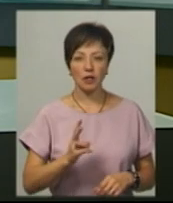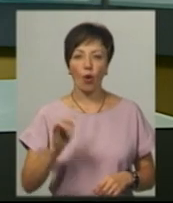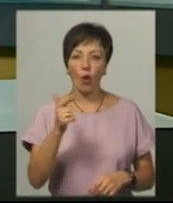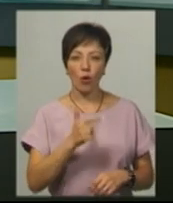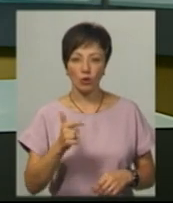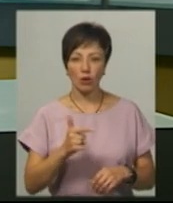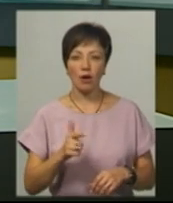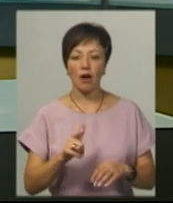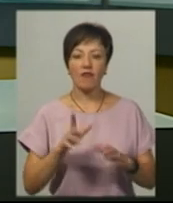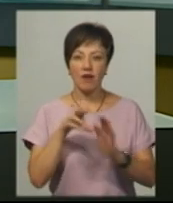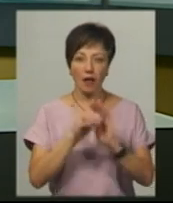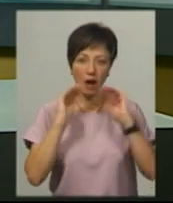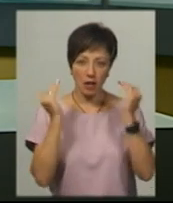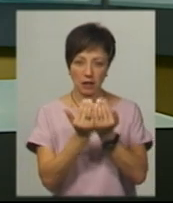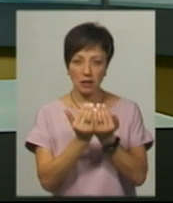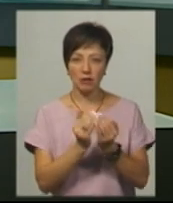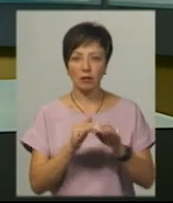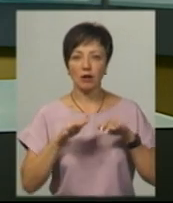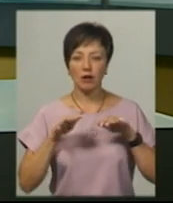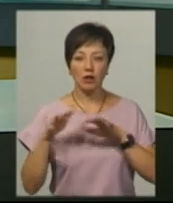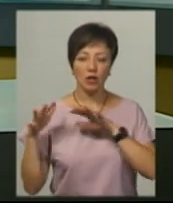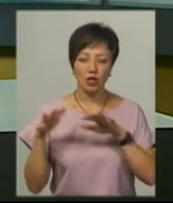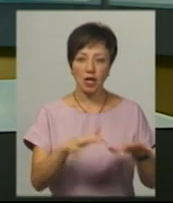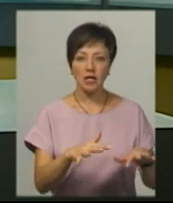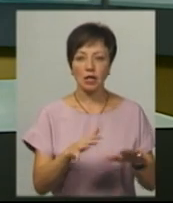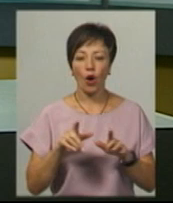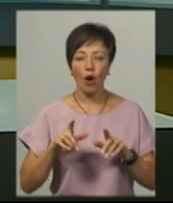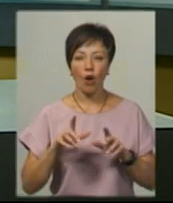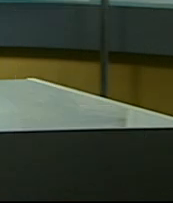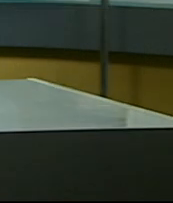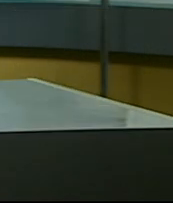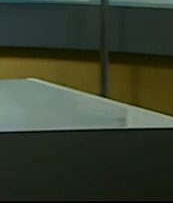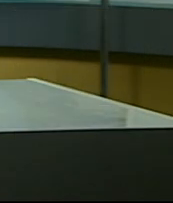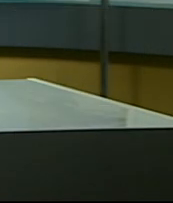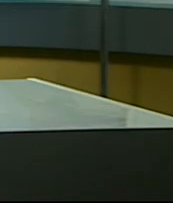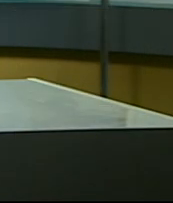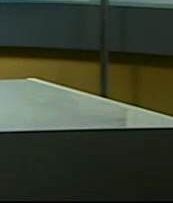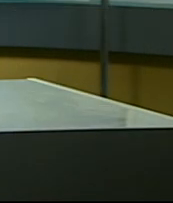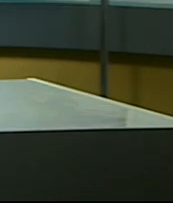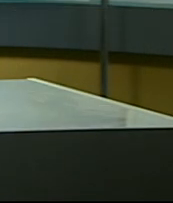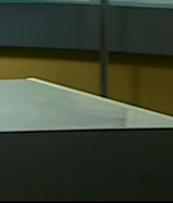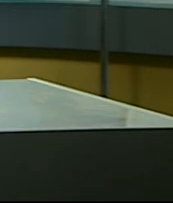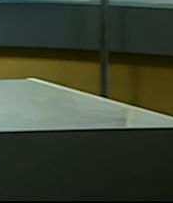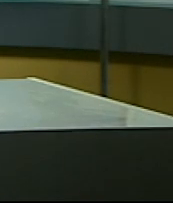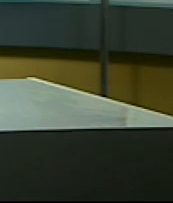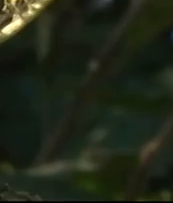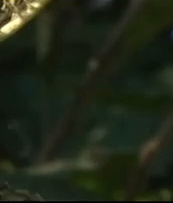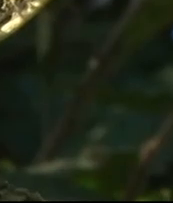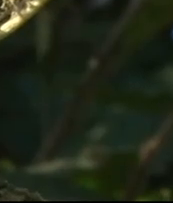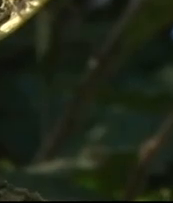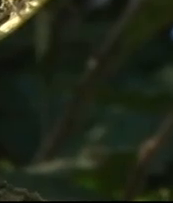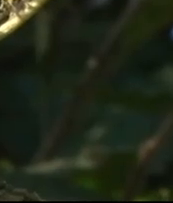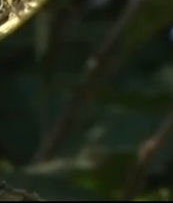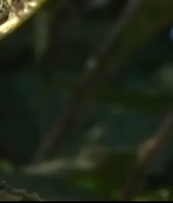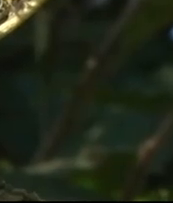Городку вели карантин через нашестя гусені. Подробиці у сюжеті Богдана Семенюка. Нашестя американського білого метелика у